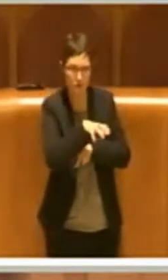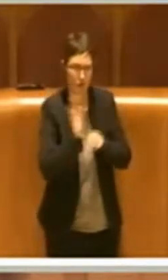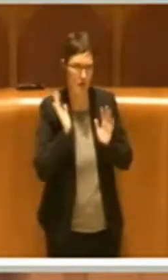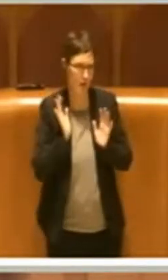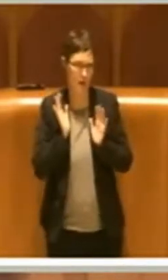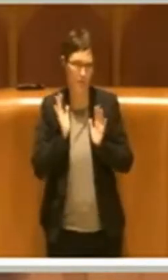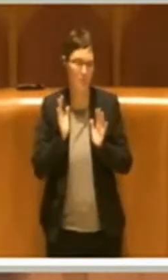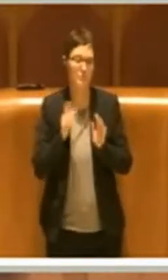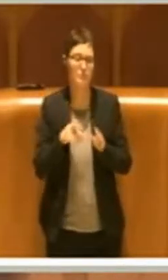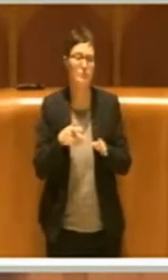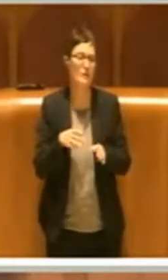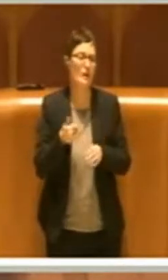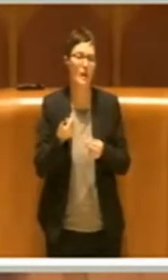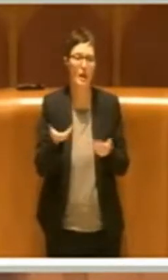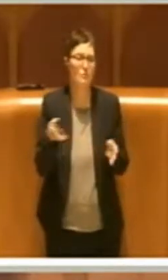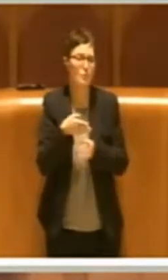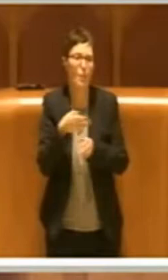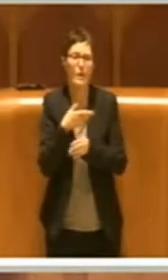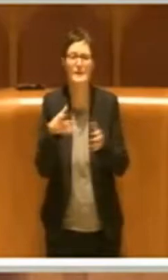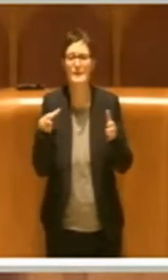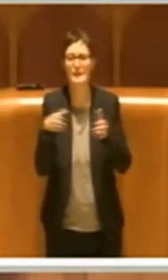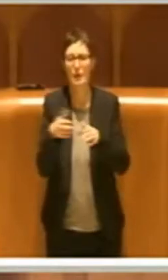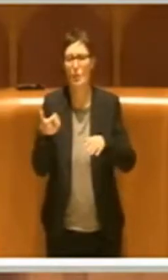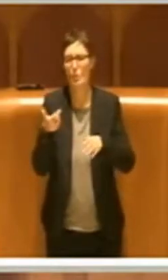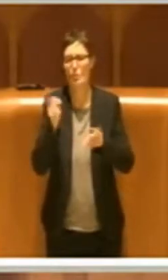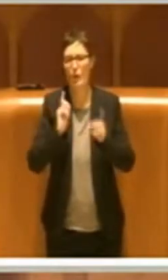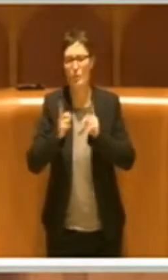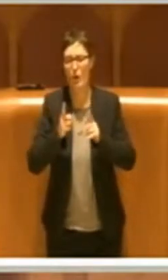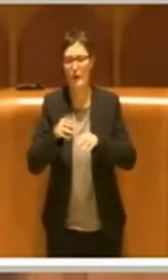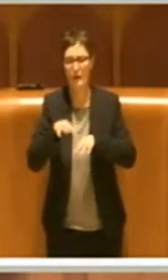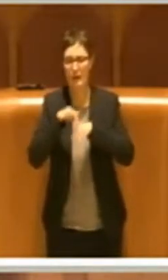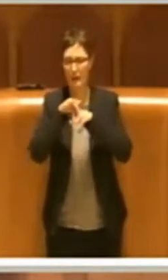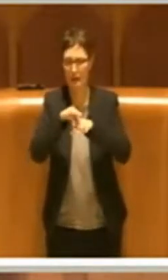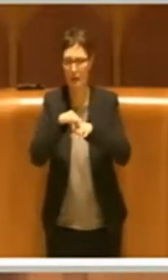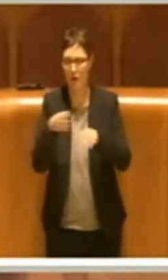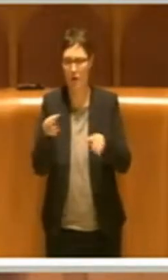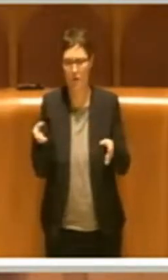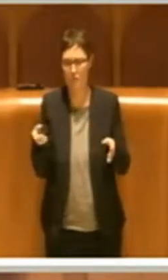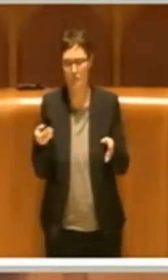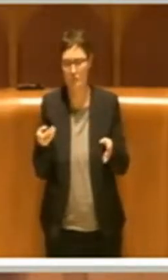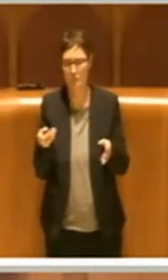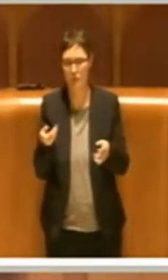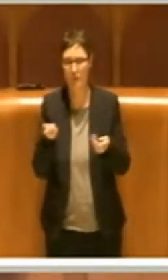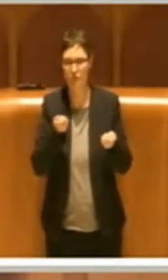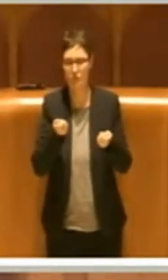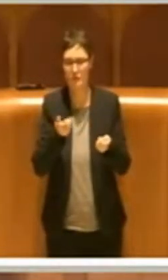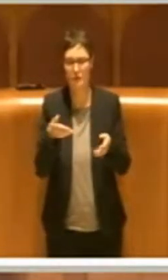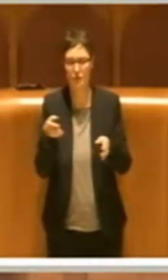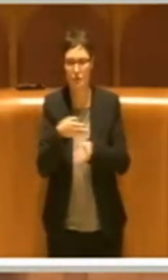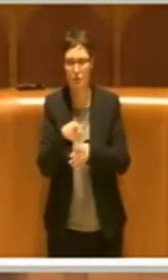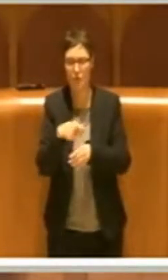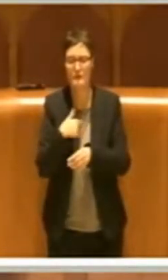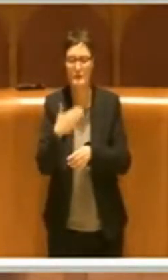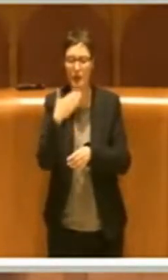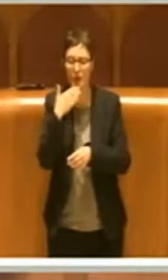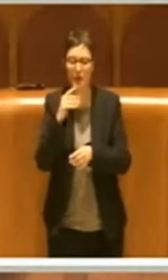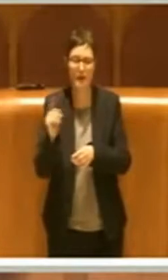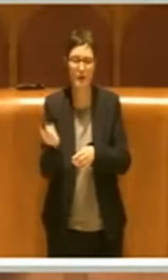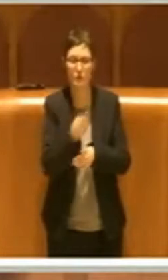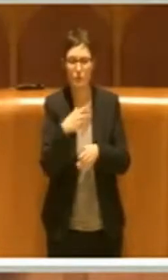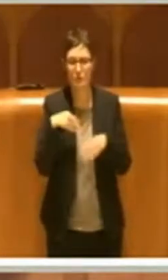politica che, appunto, la governa, e li ringrazio sulla